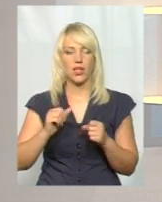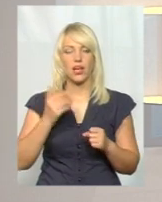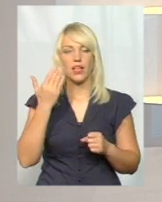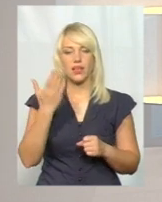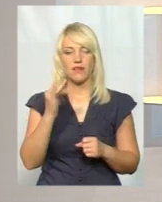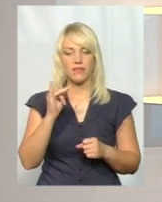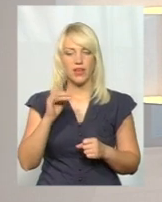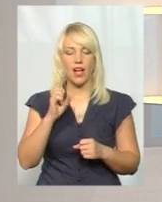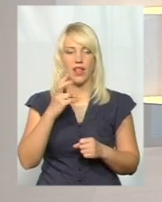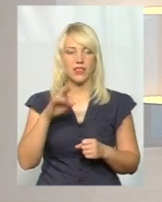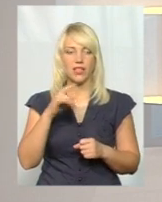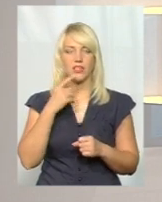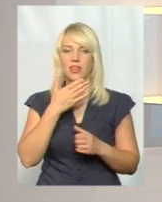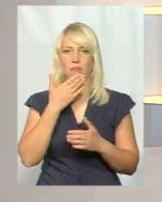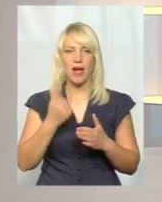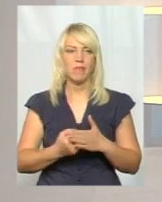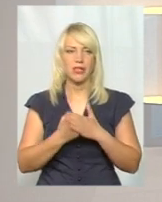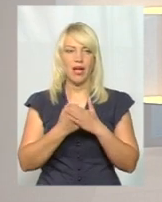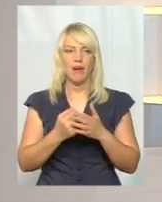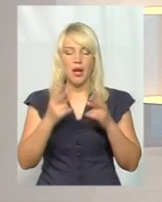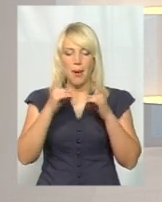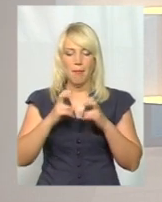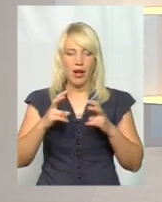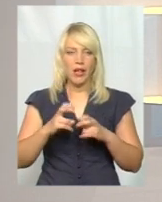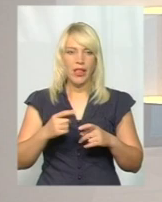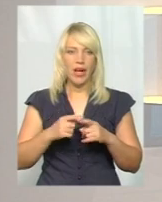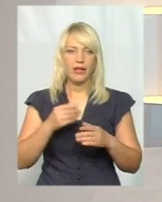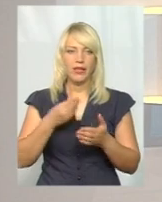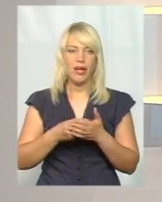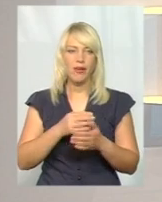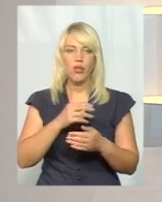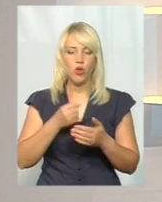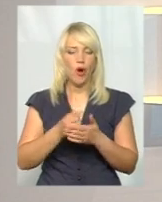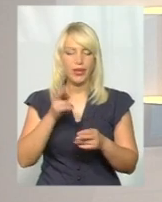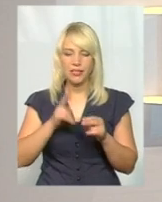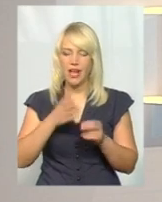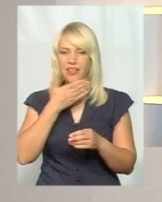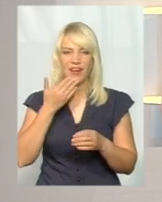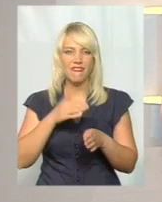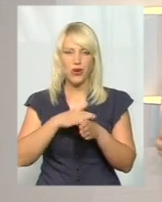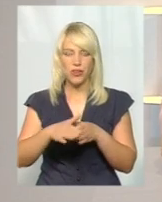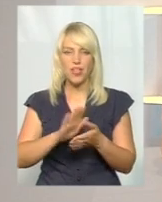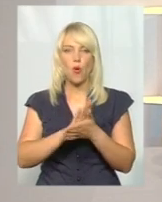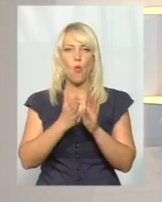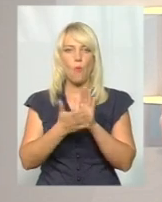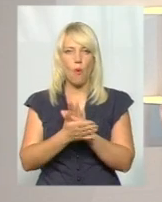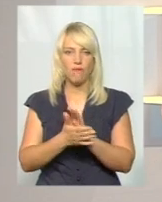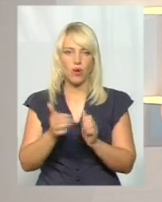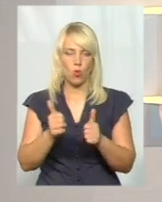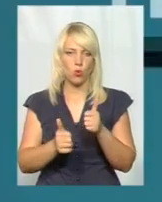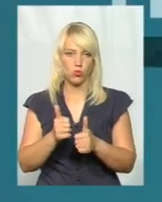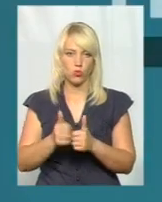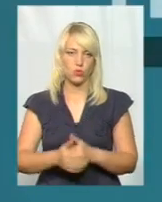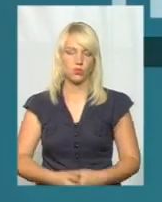пане Андрію, казали тоді, що немає підстав переглядати тарифи, бо до кінця не виконані умови конкурсу. Давайте нагадаємо, про що йшлося. Прошу.